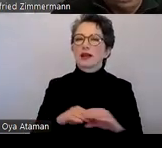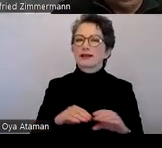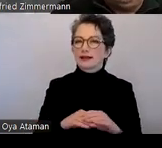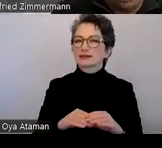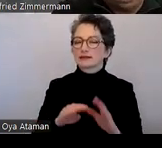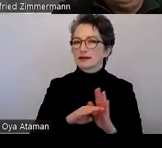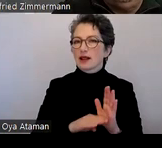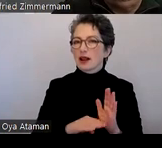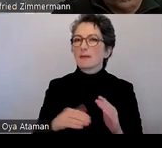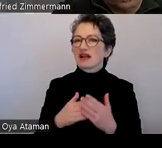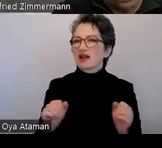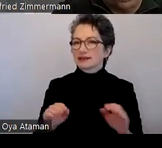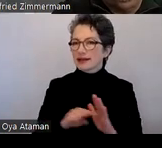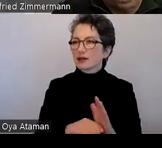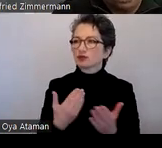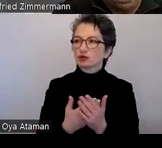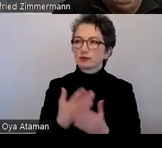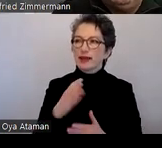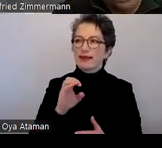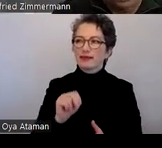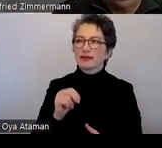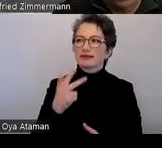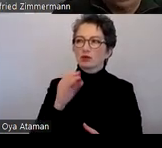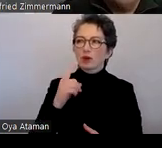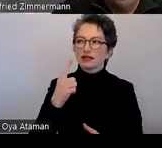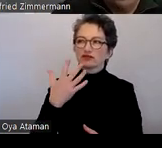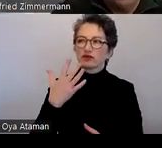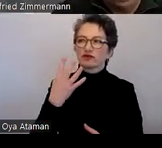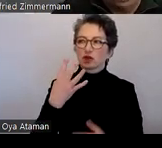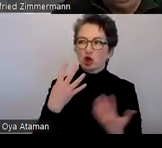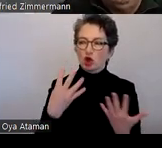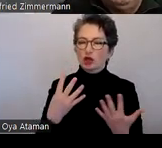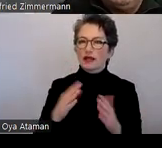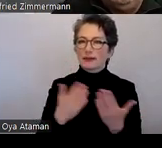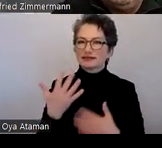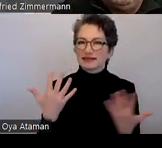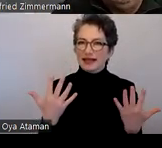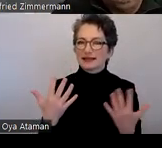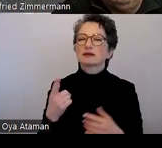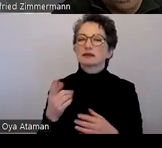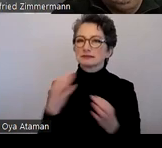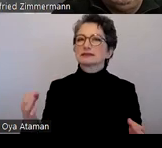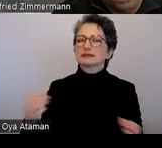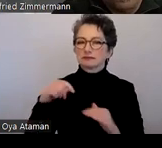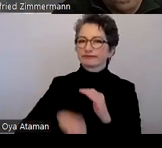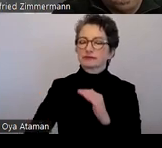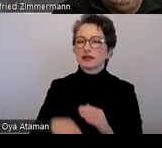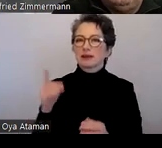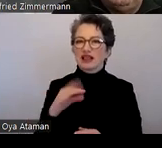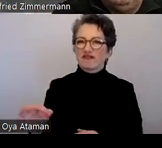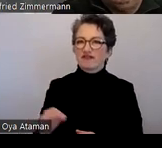EN 301 549, im Kapitel 10 wird explizit PDF